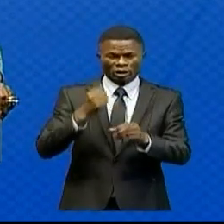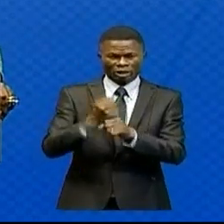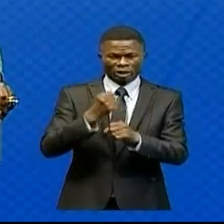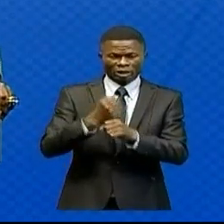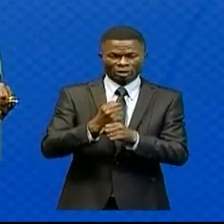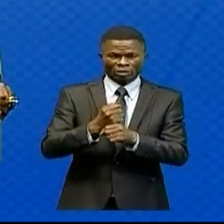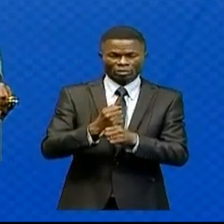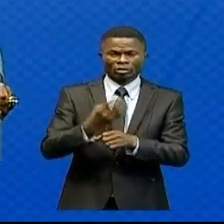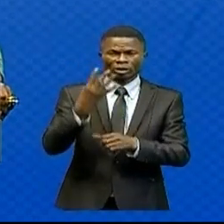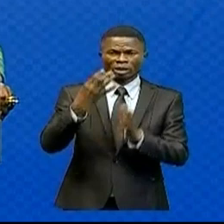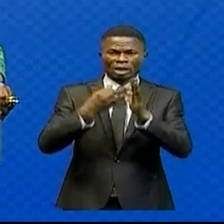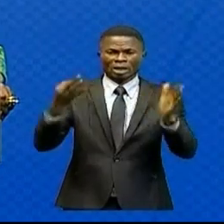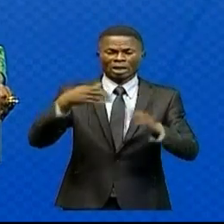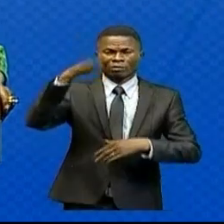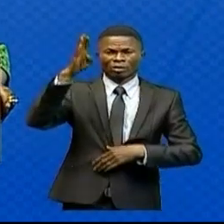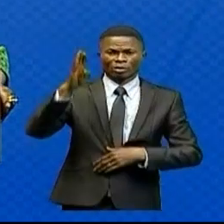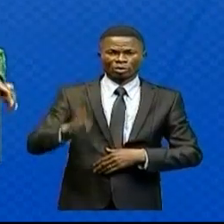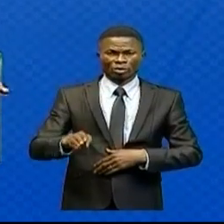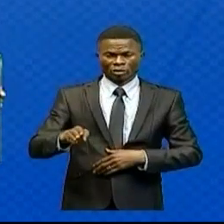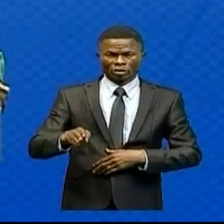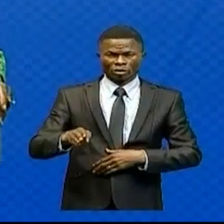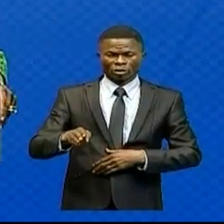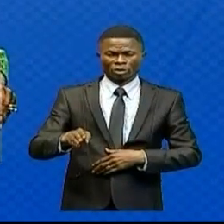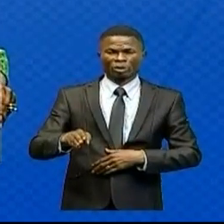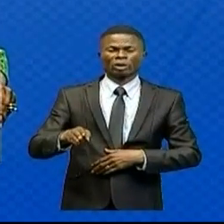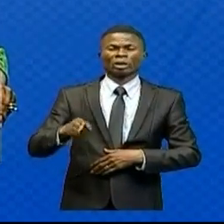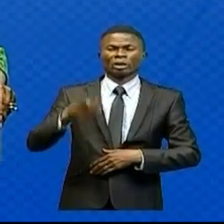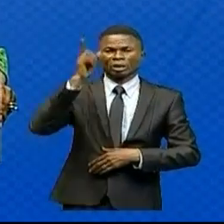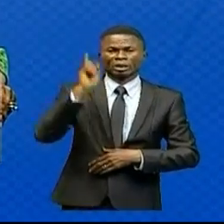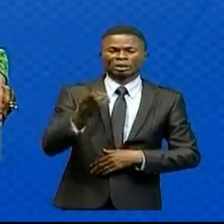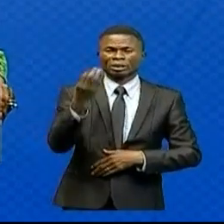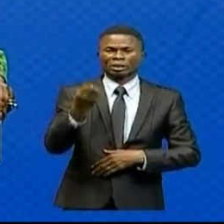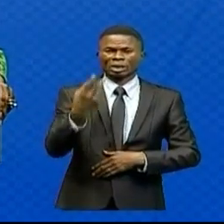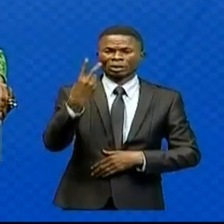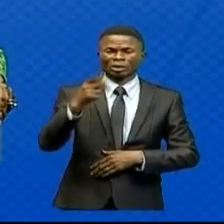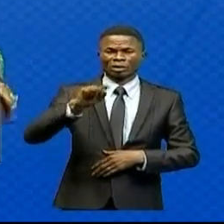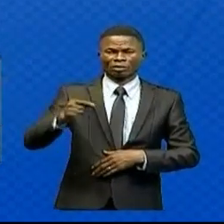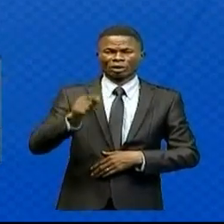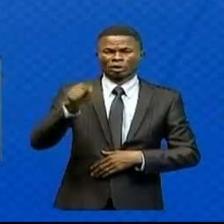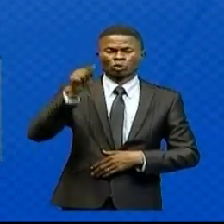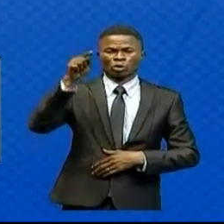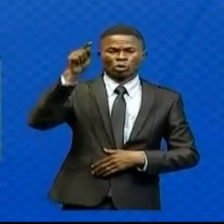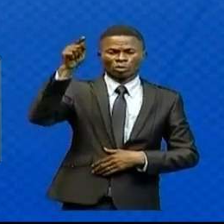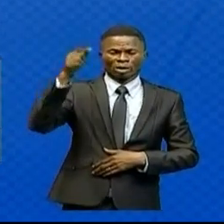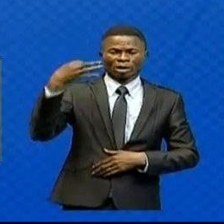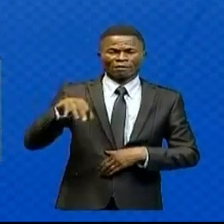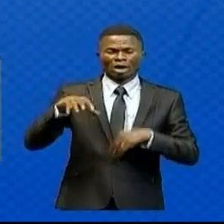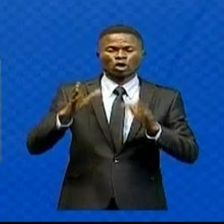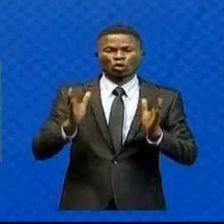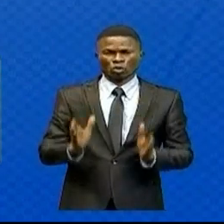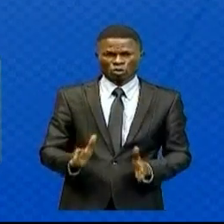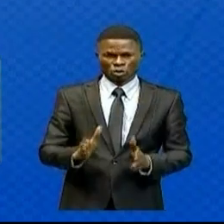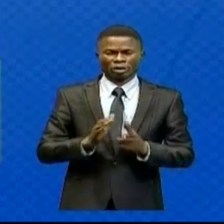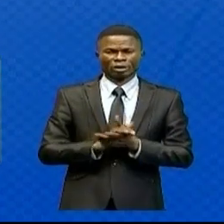de 80% si ses assignations des 142,3 milliards de francs congolais.